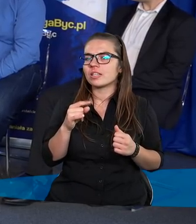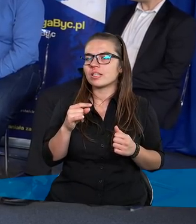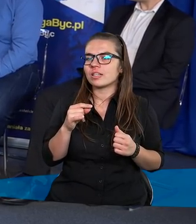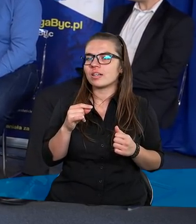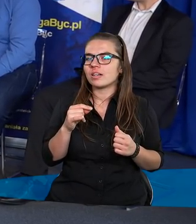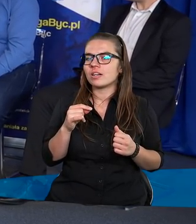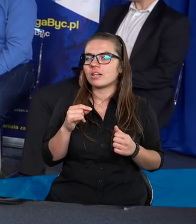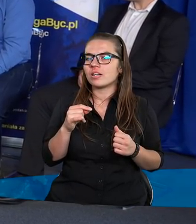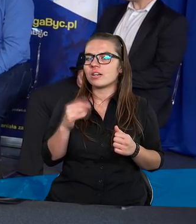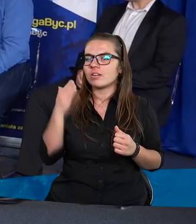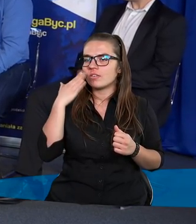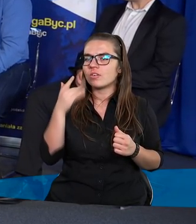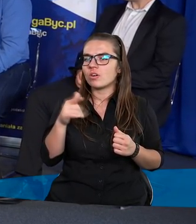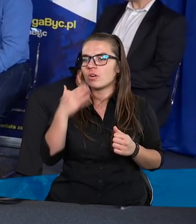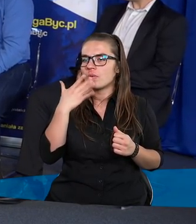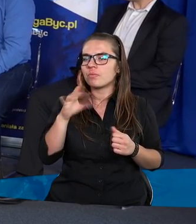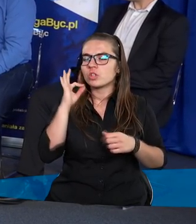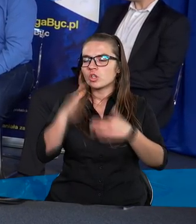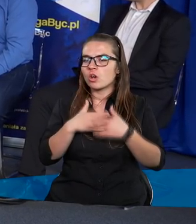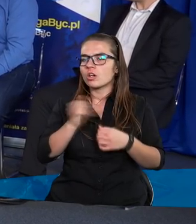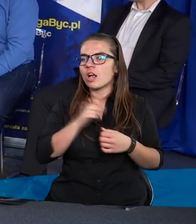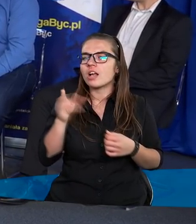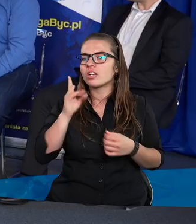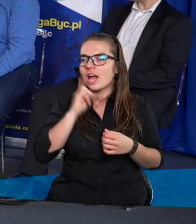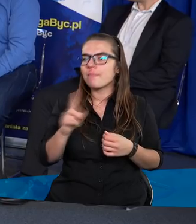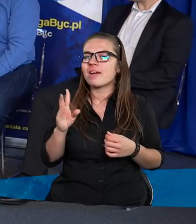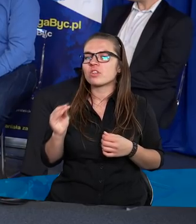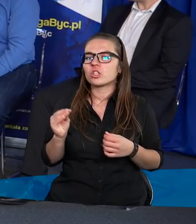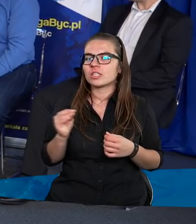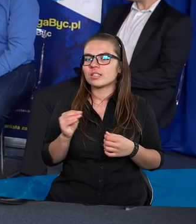i ja mówię do mojej żony, naprawdę